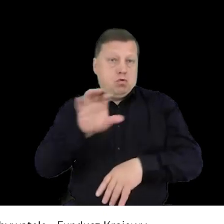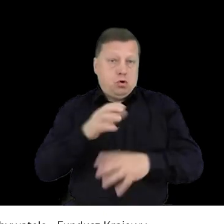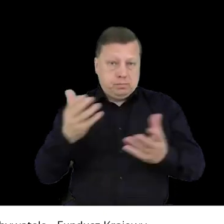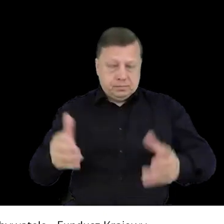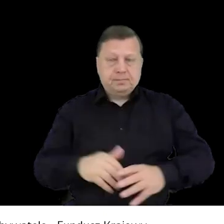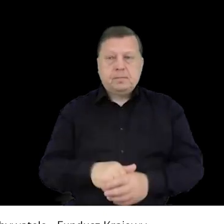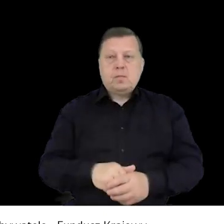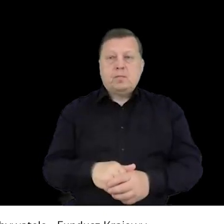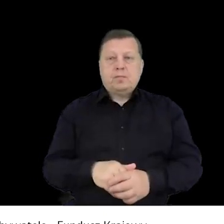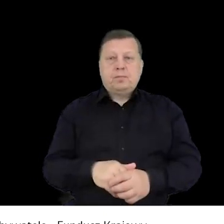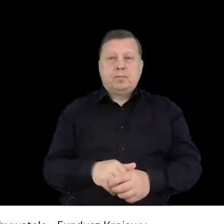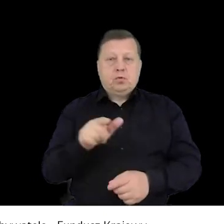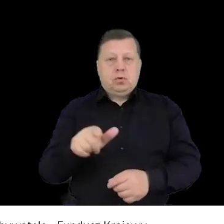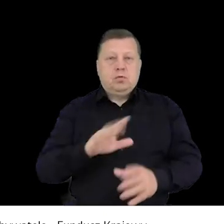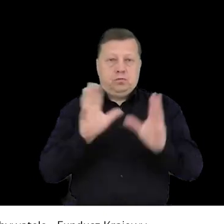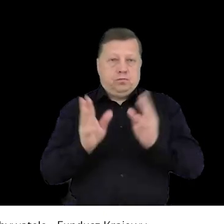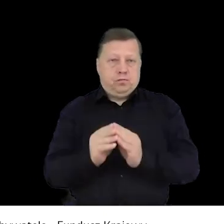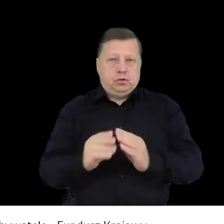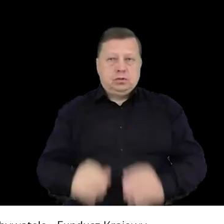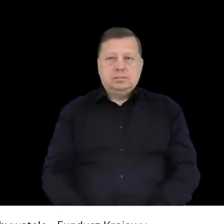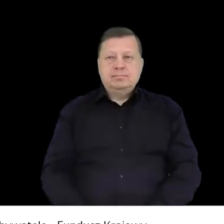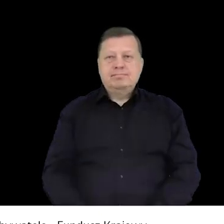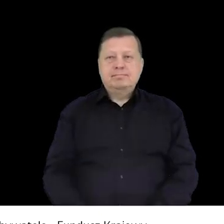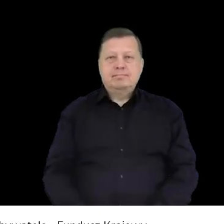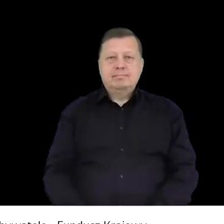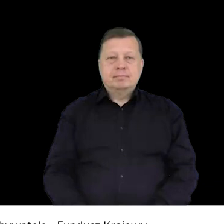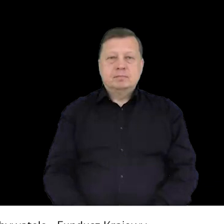ode mnie na tyle z mojej części.